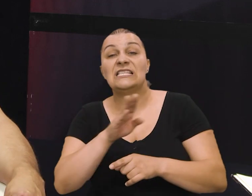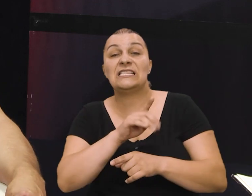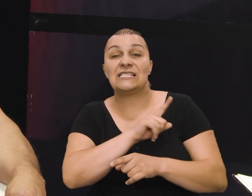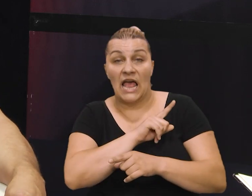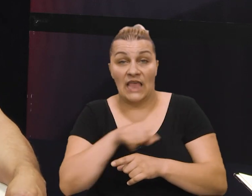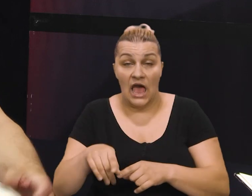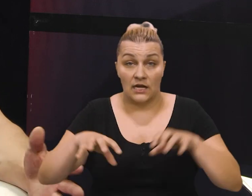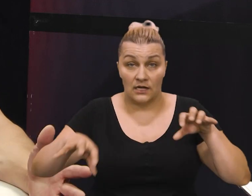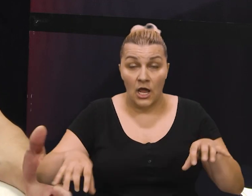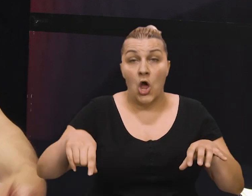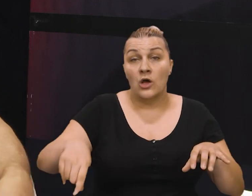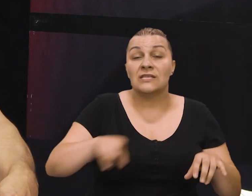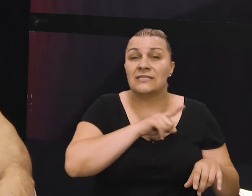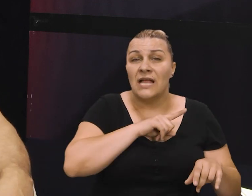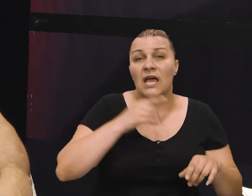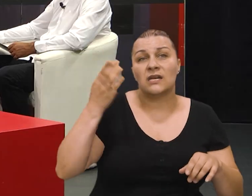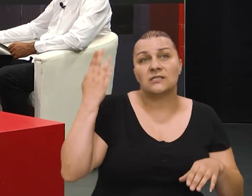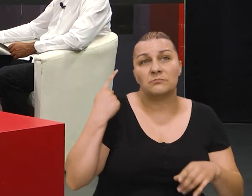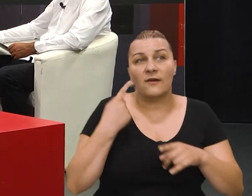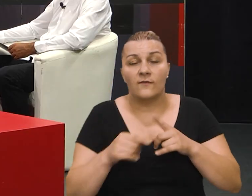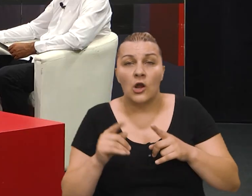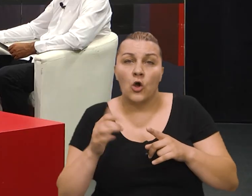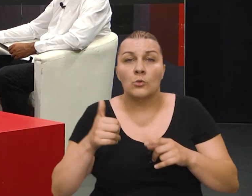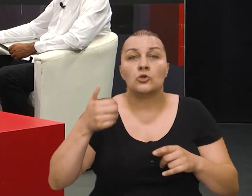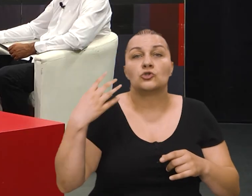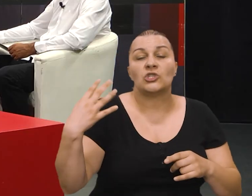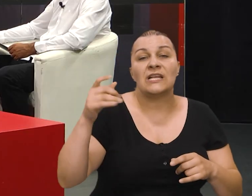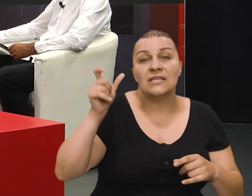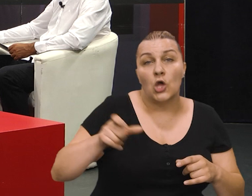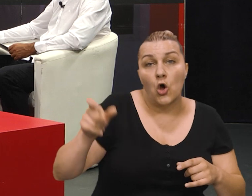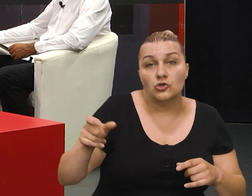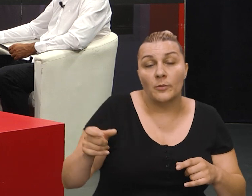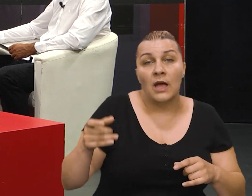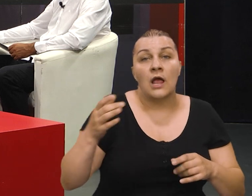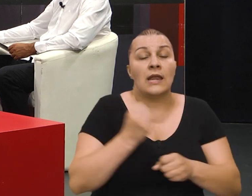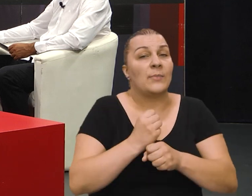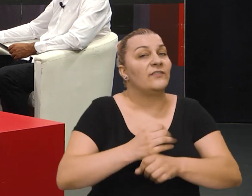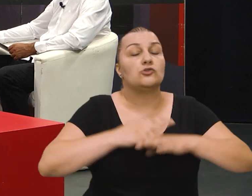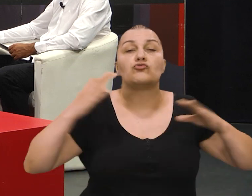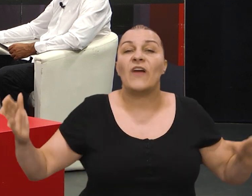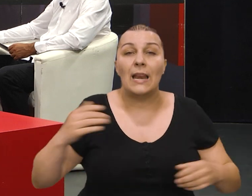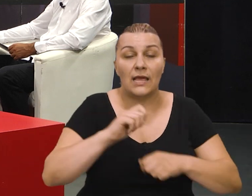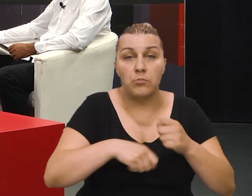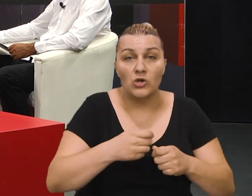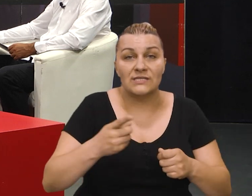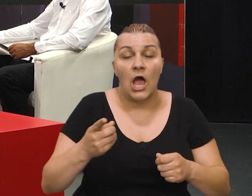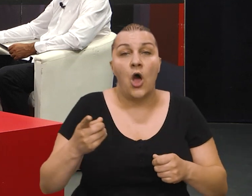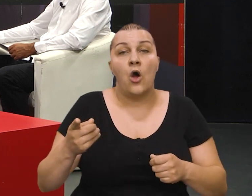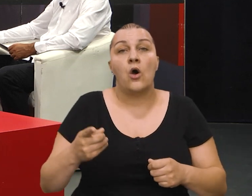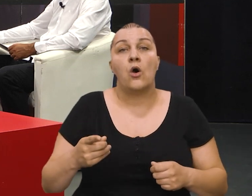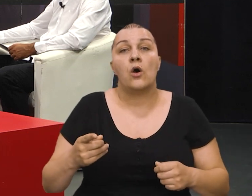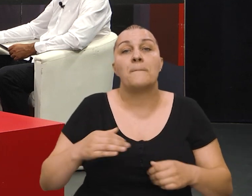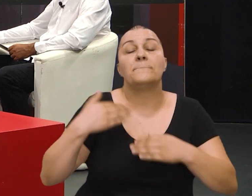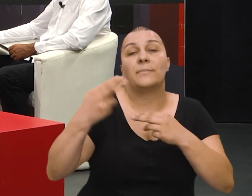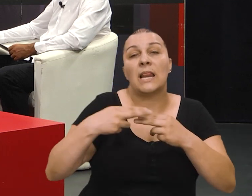satnija Zadar. U ovoj Zadarskoj satniji bilo je negdje zbog nepopunjenosti oko 40 ljudi i ti su tečke odradili strašan posao, znači, na položajima